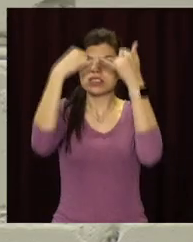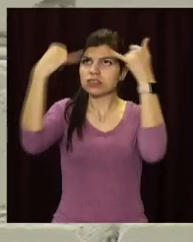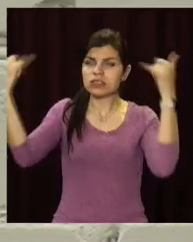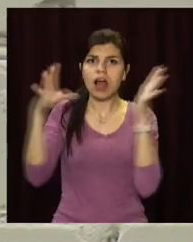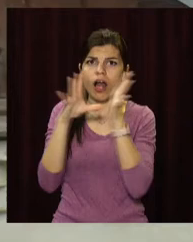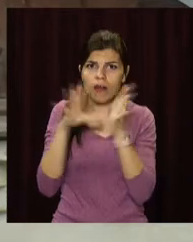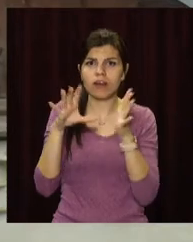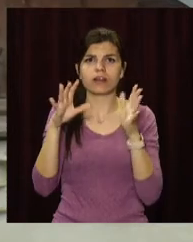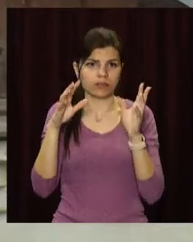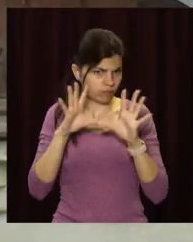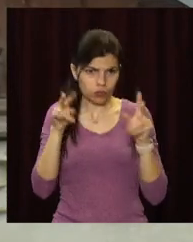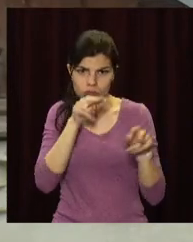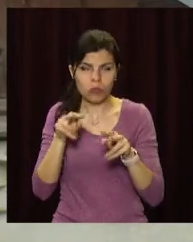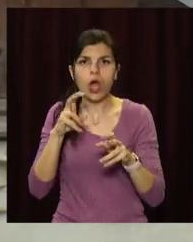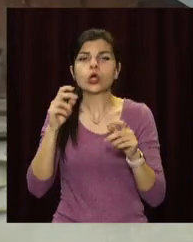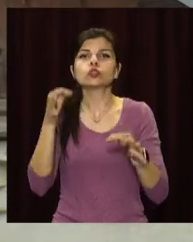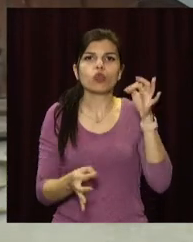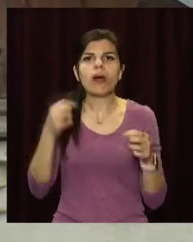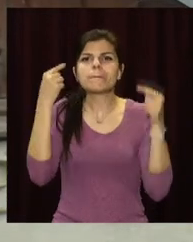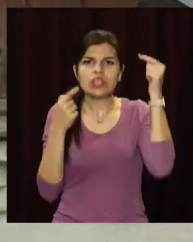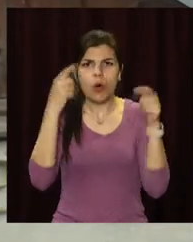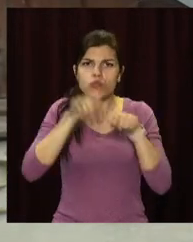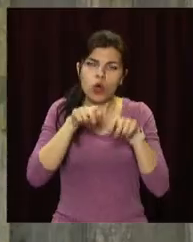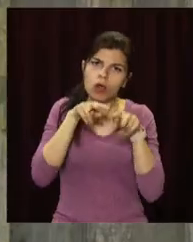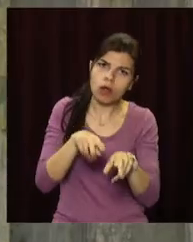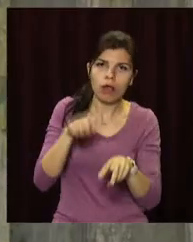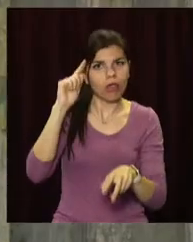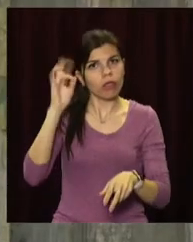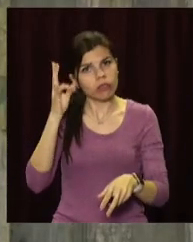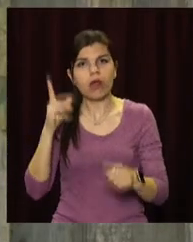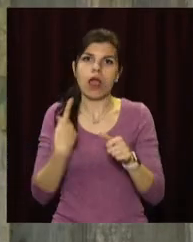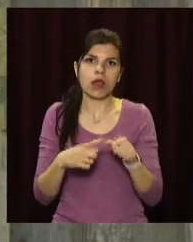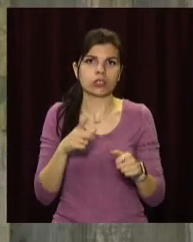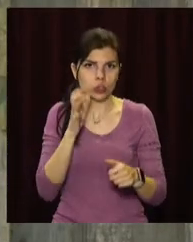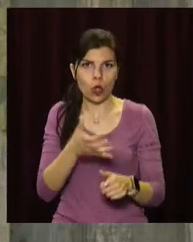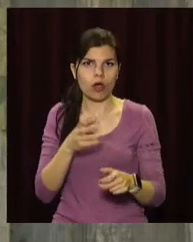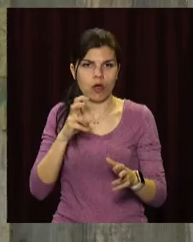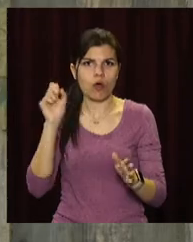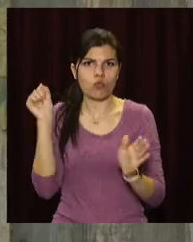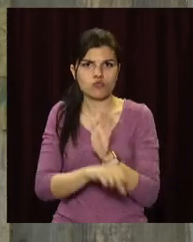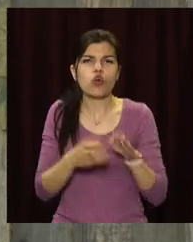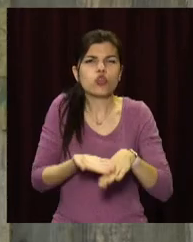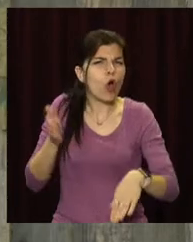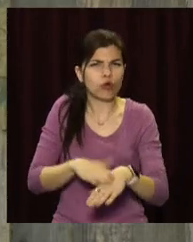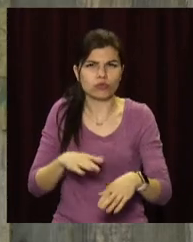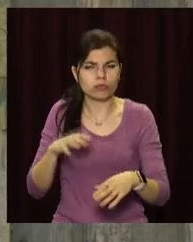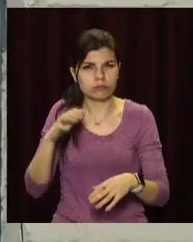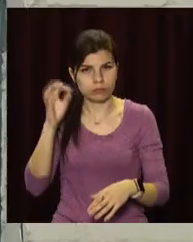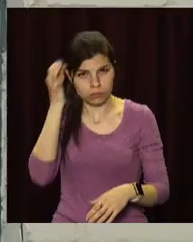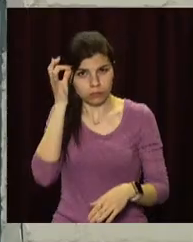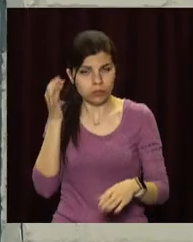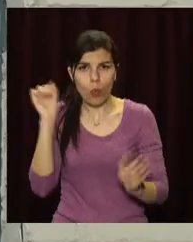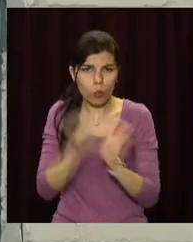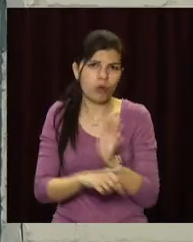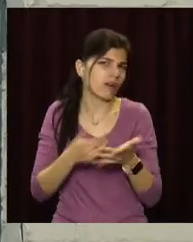відеокамер і караульних проходять судово-психіатричну експертизу підозрюванів, які скоїли тяжкі злочини. Часто зробити висновки в амбулаторних умовах